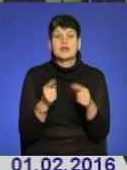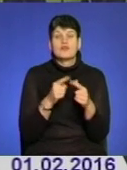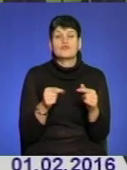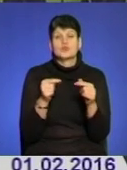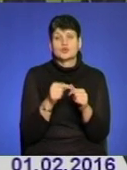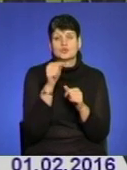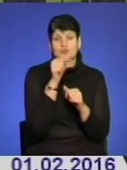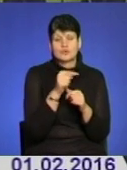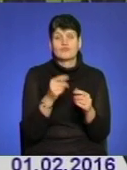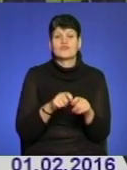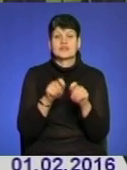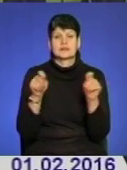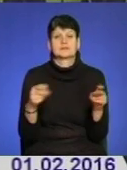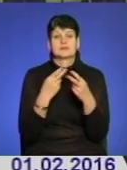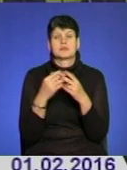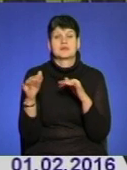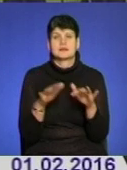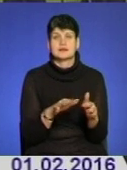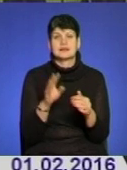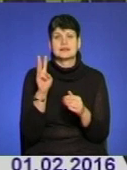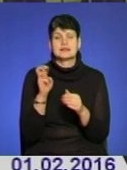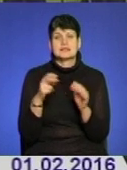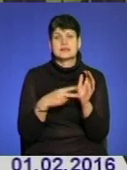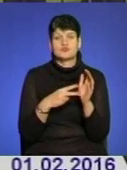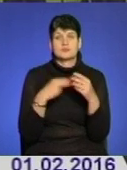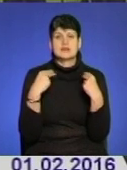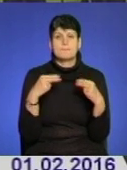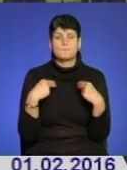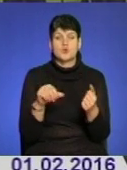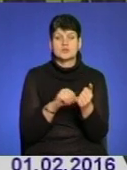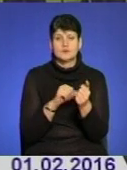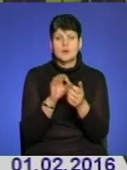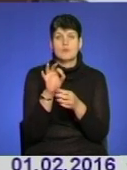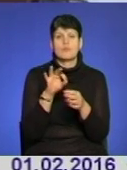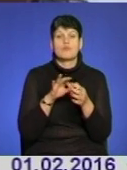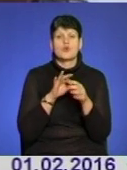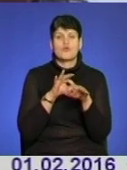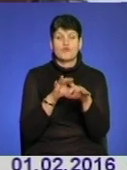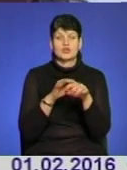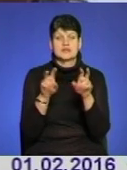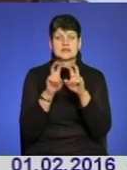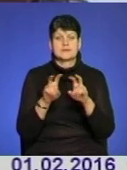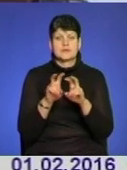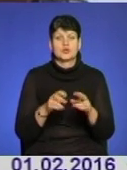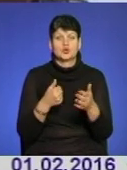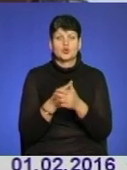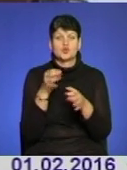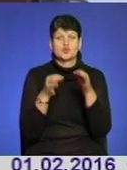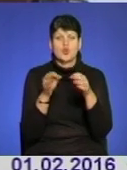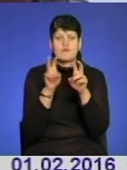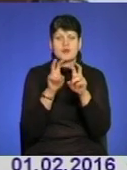відкрите кримінальне провадження за статтею 307 збут наркотичних засобів проводиться слідство. Триває досудове розслідування. перегляд!